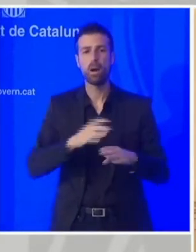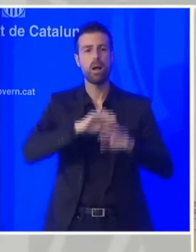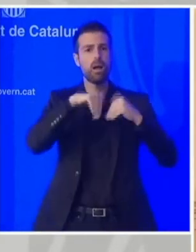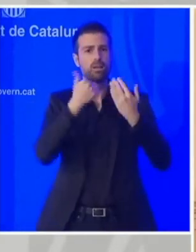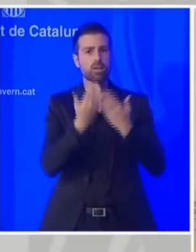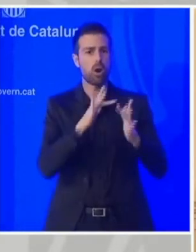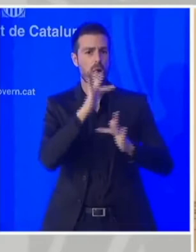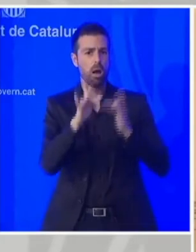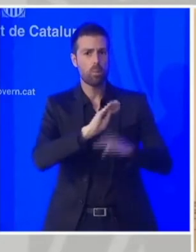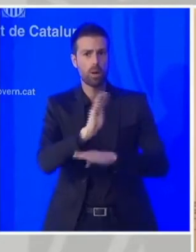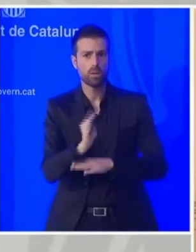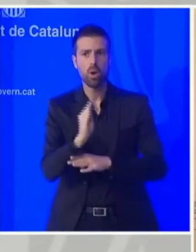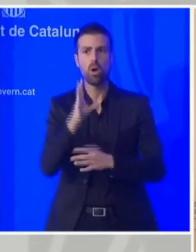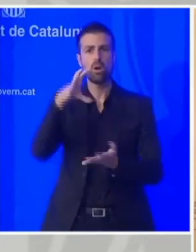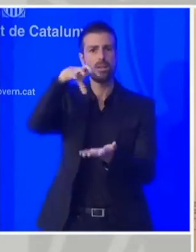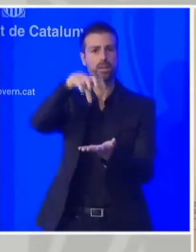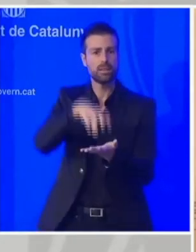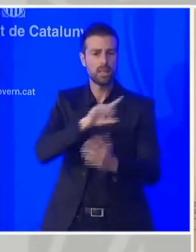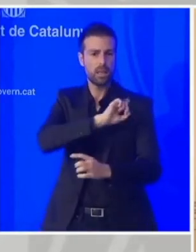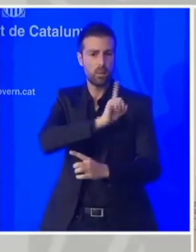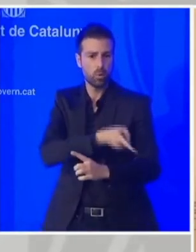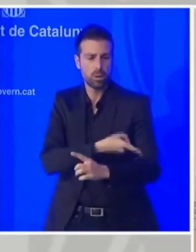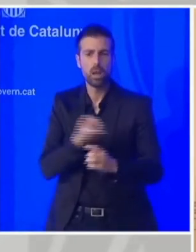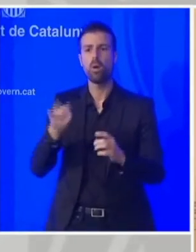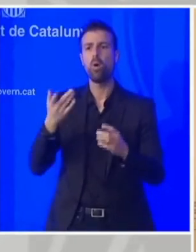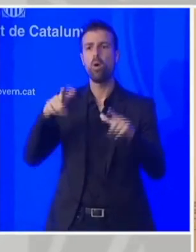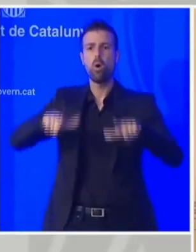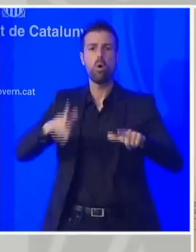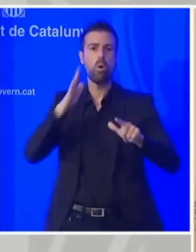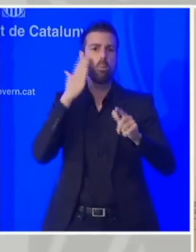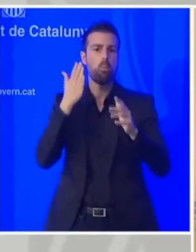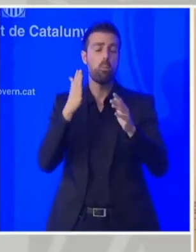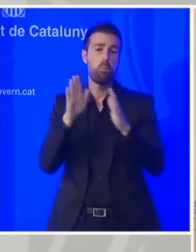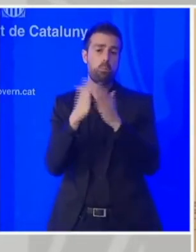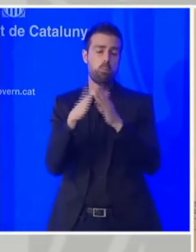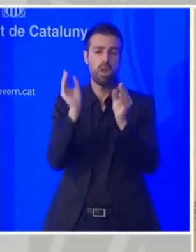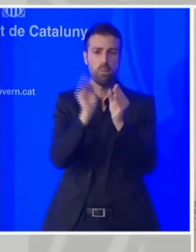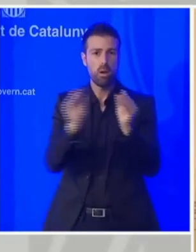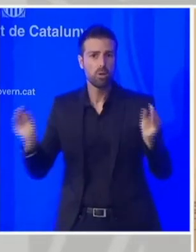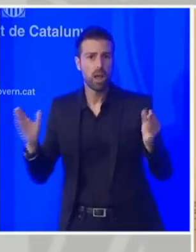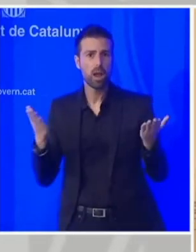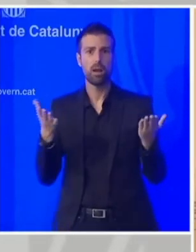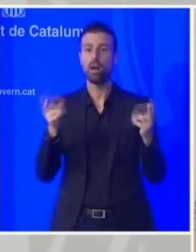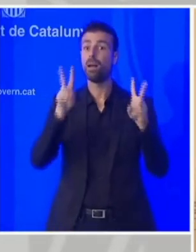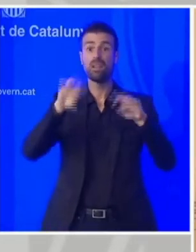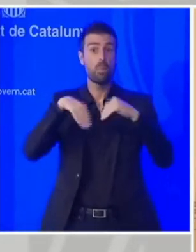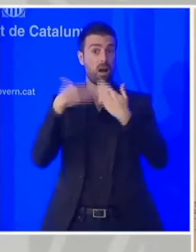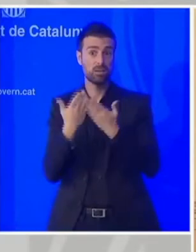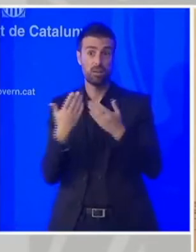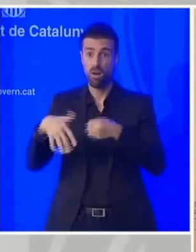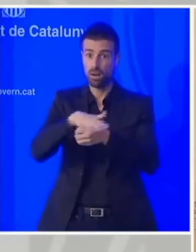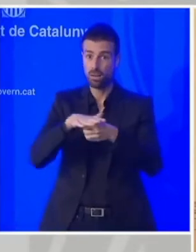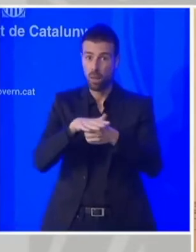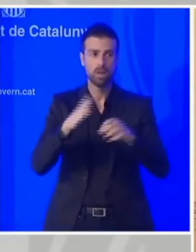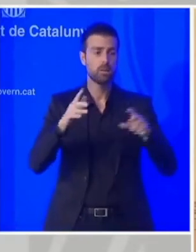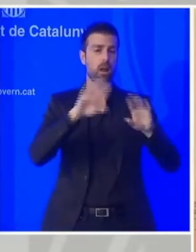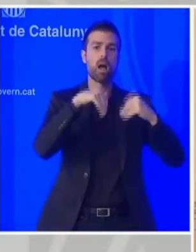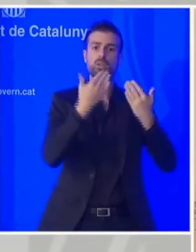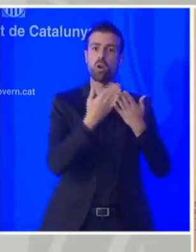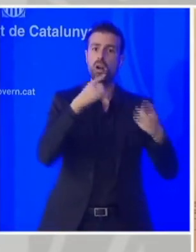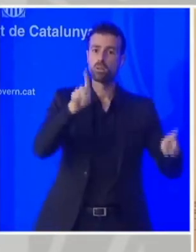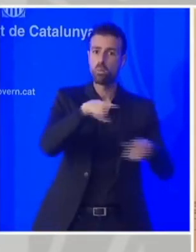amb centres esportius, amb biblioteques municipals, amb tot el que seria les pròpies escoles, escoles de música,